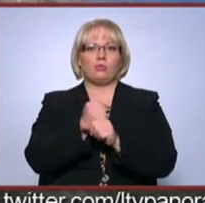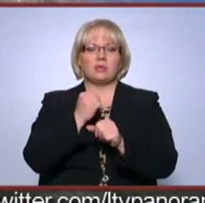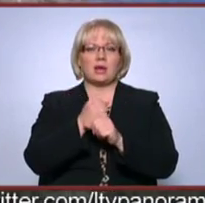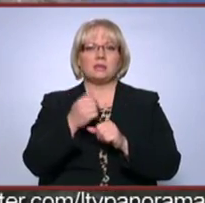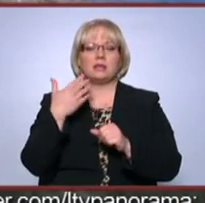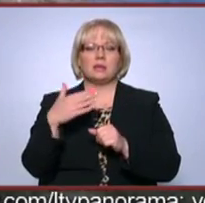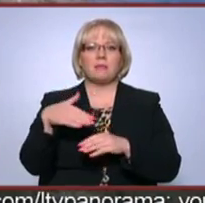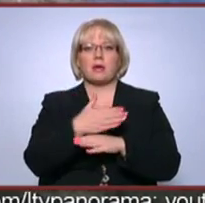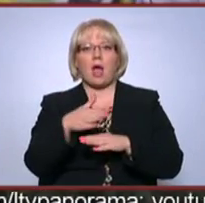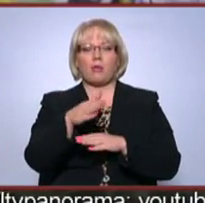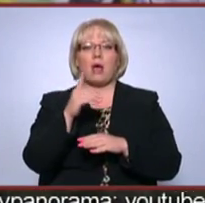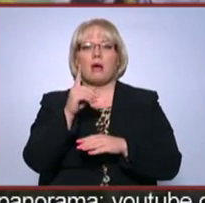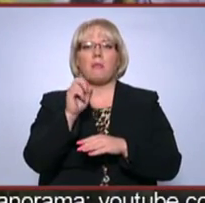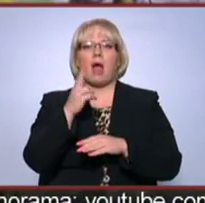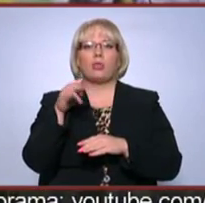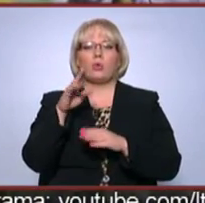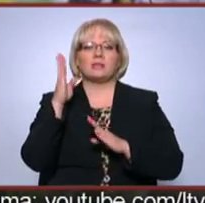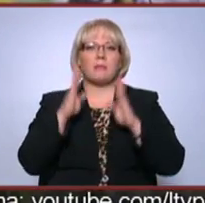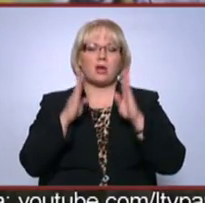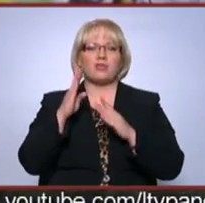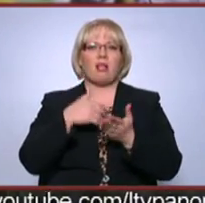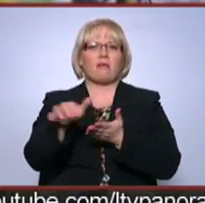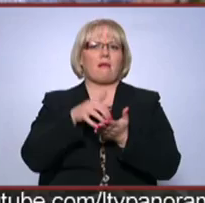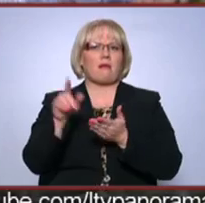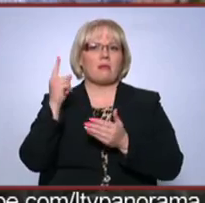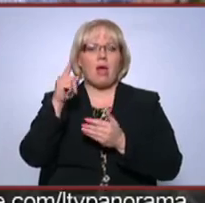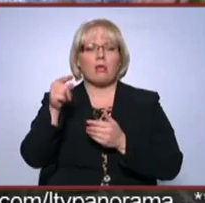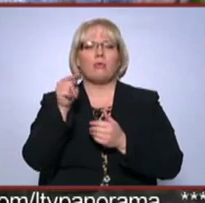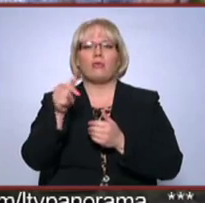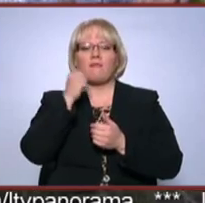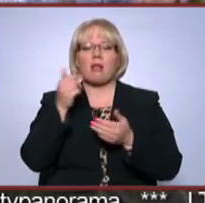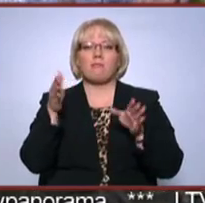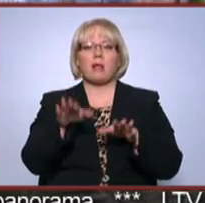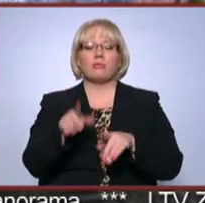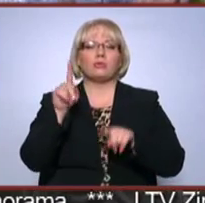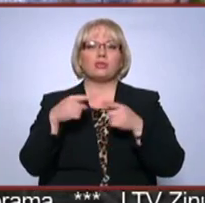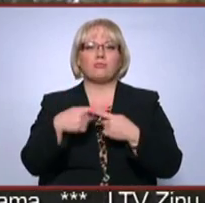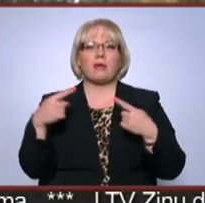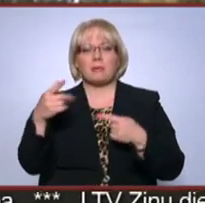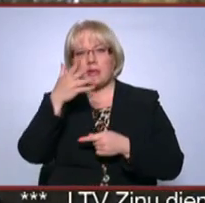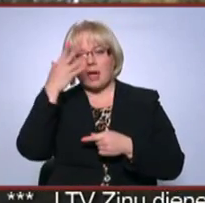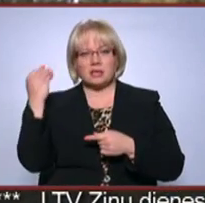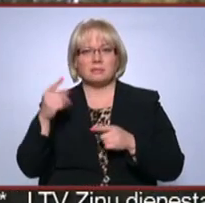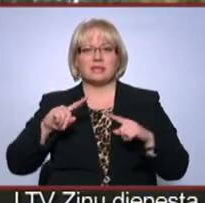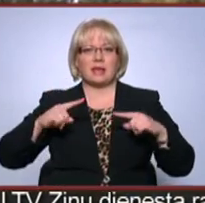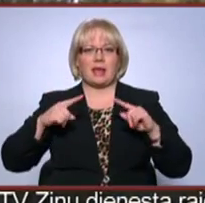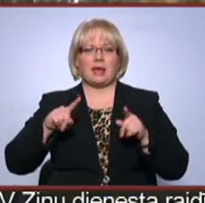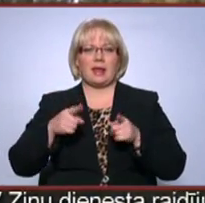jālīkumo pa paduras mežiem, tad vēl kāds posms kājām. Te vēl palikuši daži materiāli, pat piemirsts grīls.